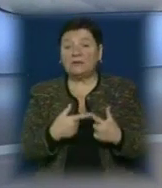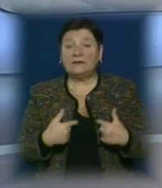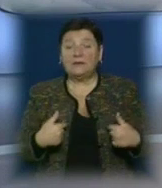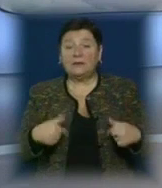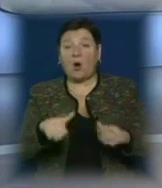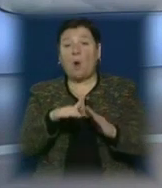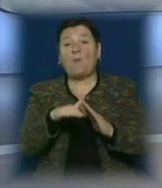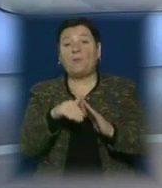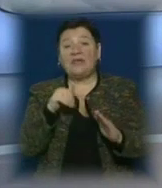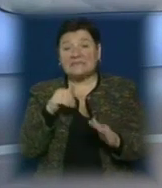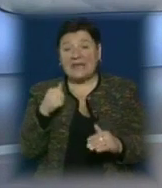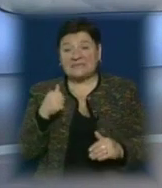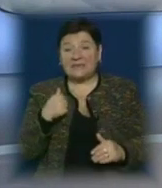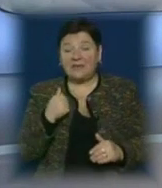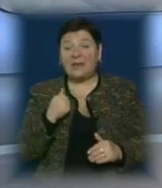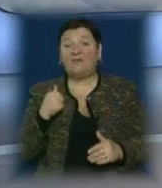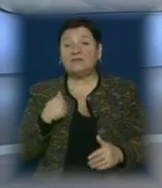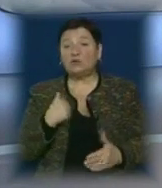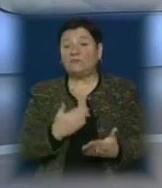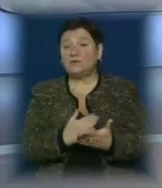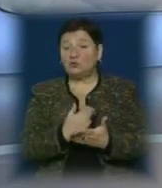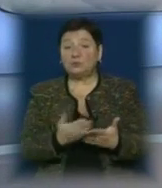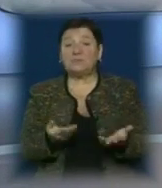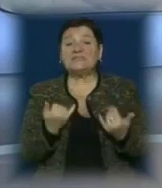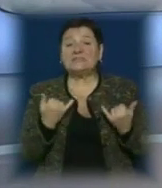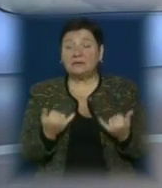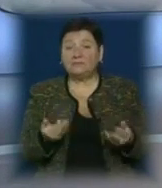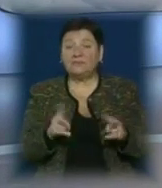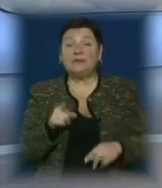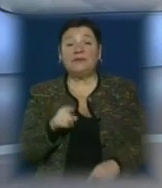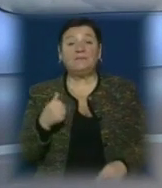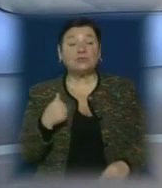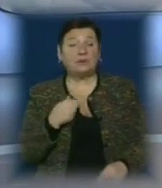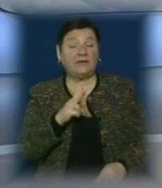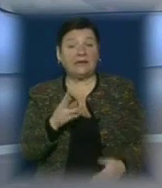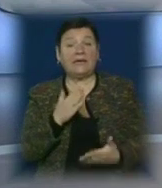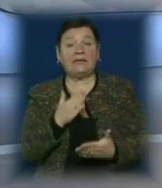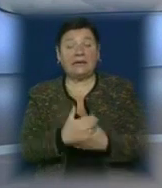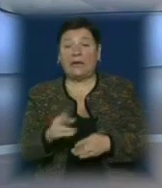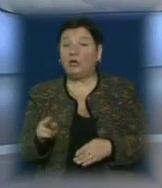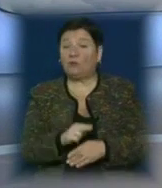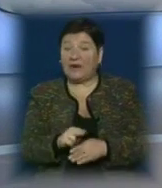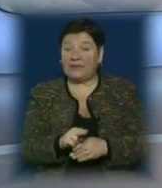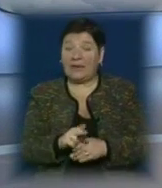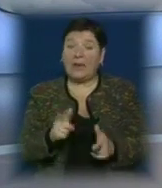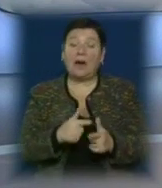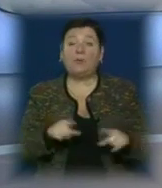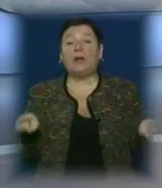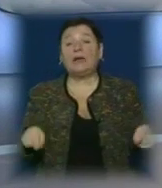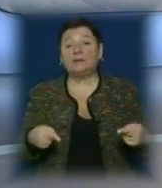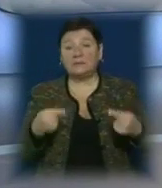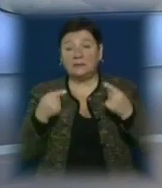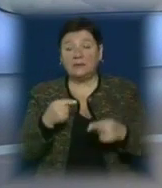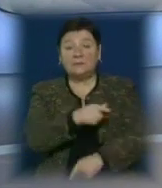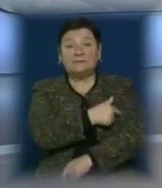мобілізації. Зараз на військовій службі залишаються лише ті військові, які знаходяться на лікуванні та реабілітації у медичних